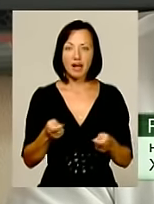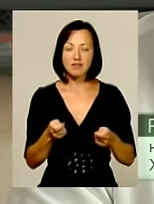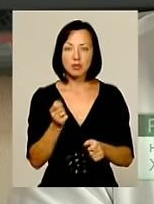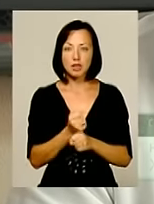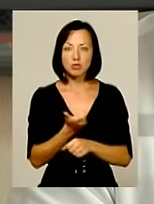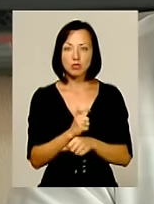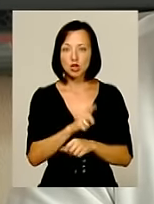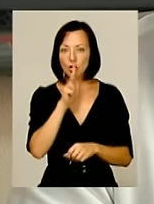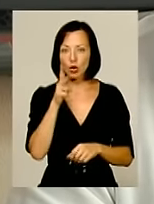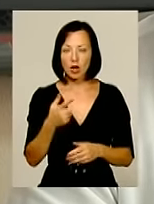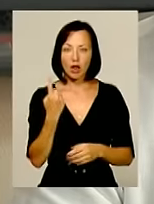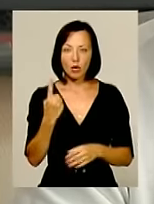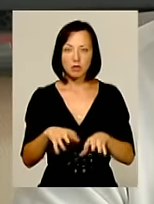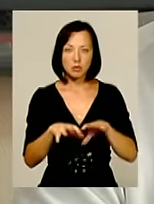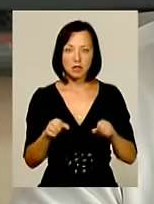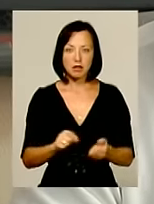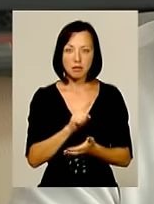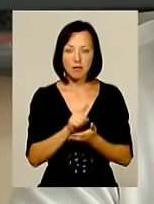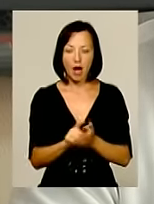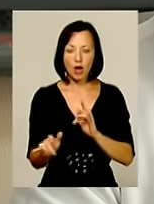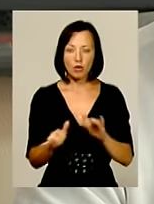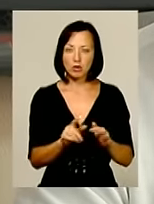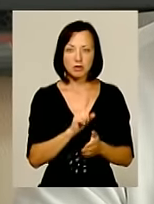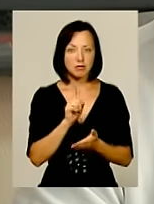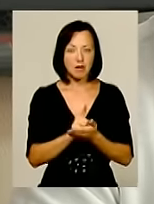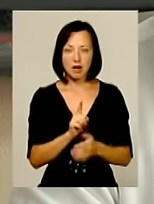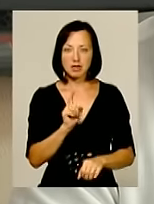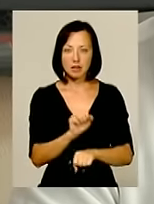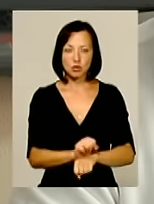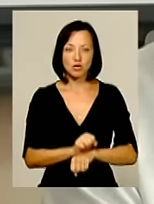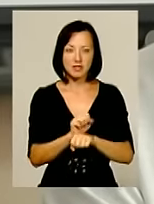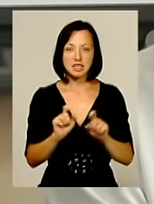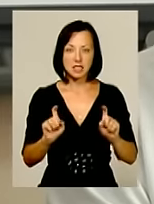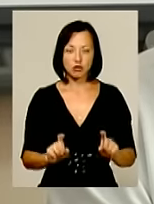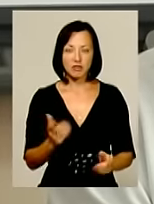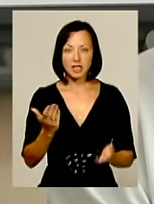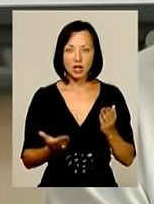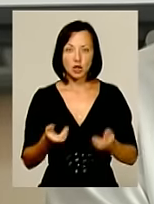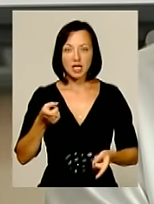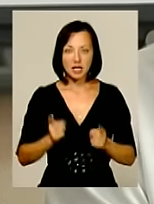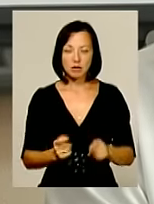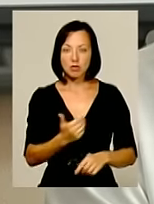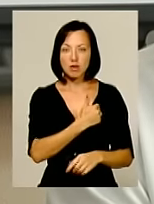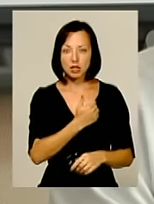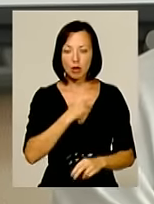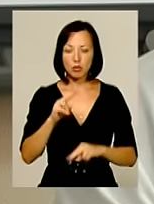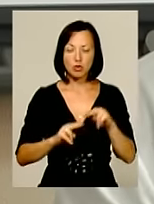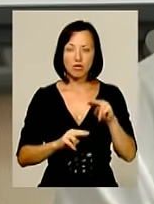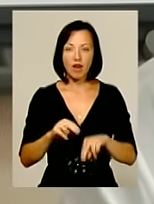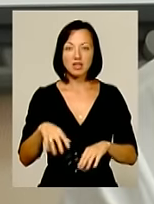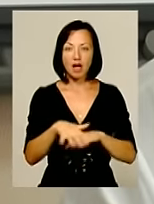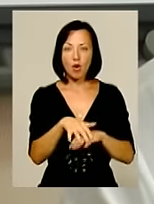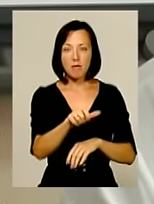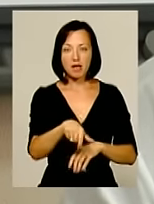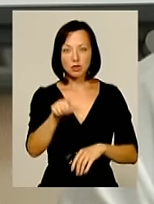більше трьох років на одній посаді, має рухатись, він не має застоюватись і засиджуватись. Якщо ми дійсно бажаємо будувати громадянське